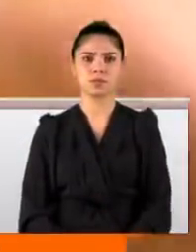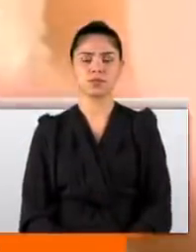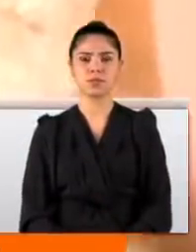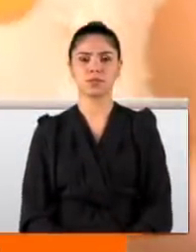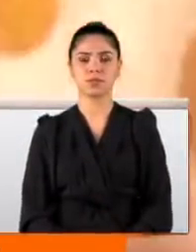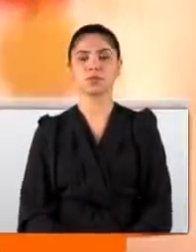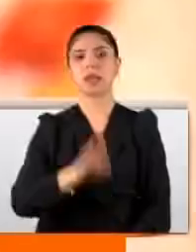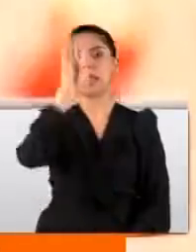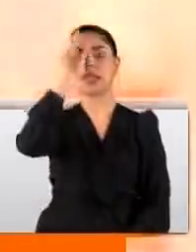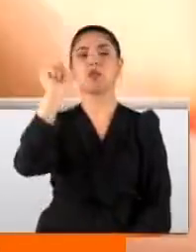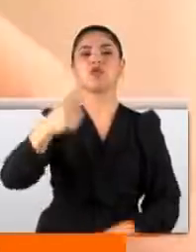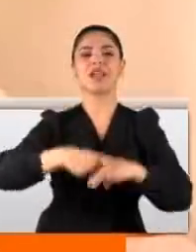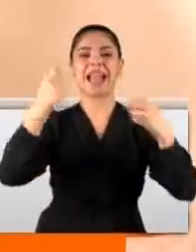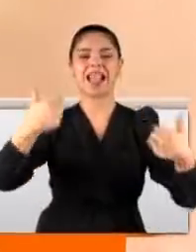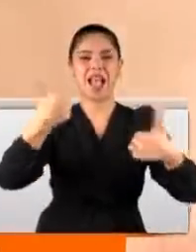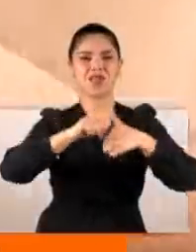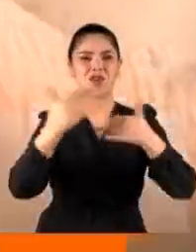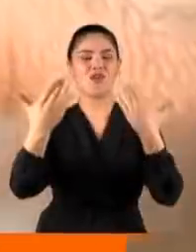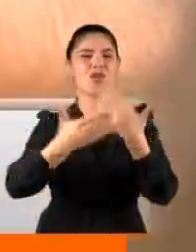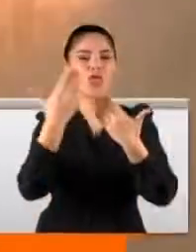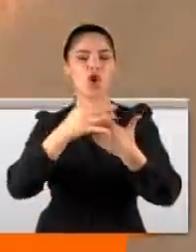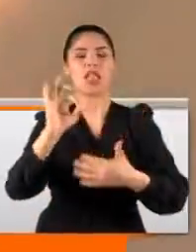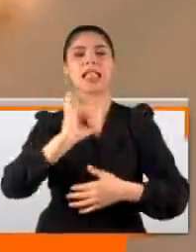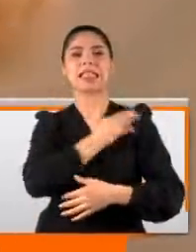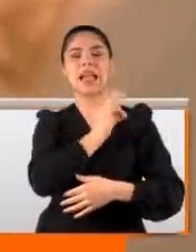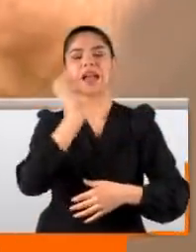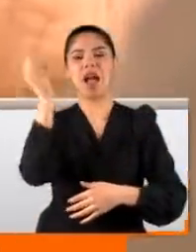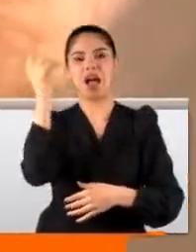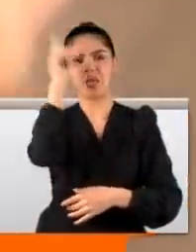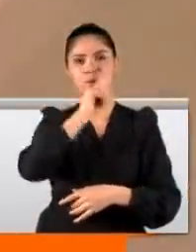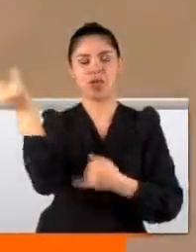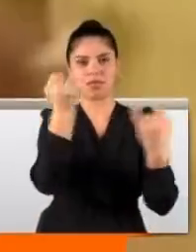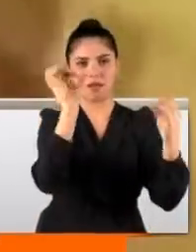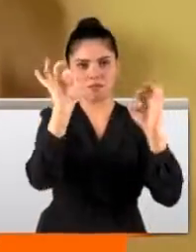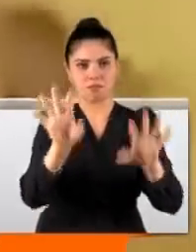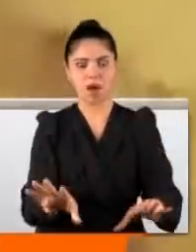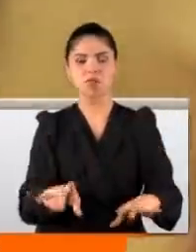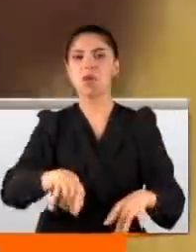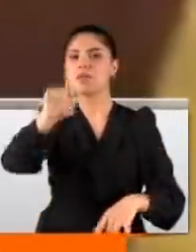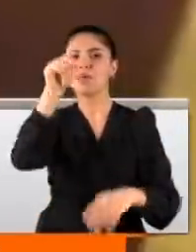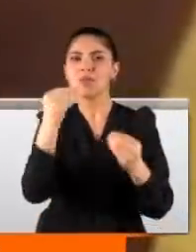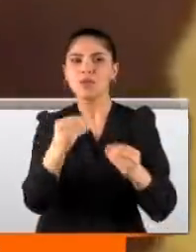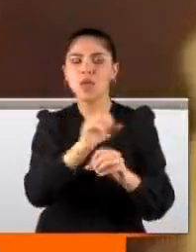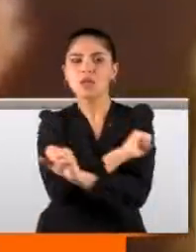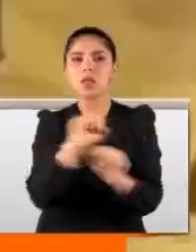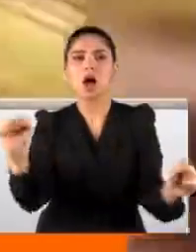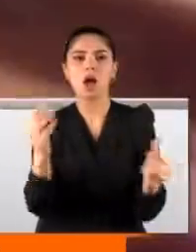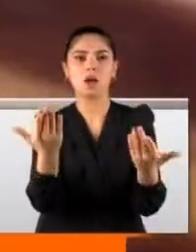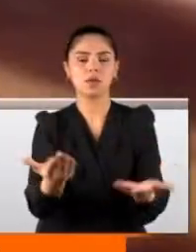İstanbul Esenyurt'ta çiftin düğününde takı yüzünden tartışma başladığı en mutlu günleri kabusa döndü.